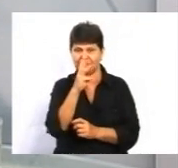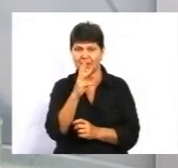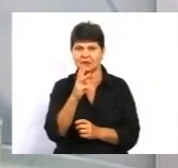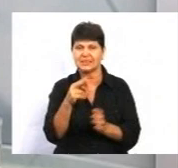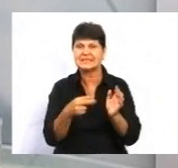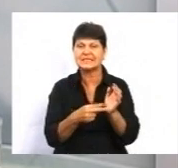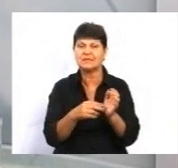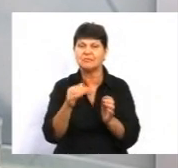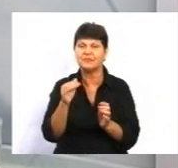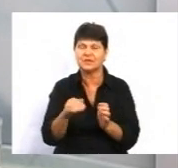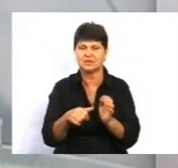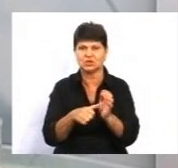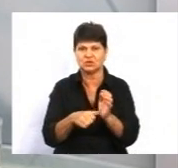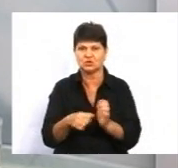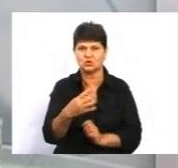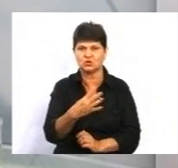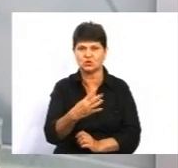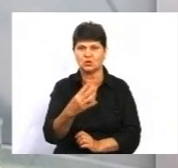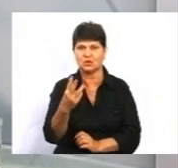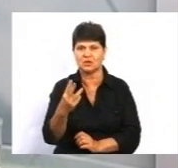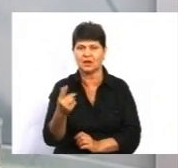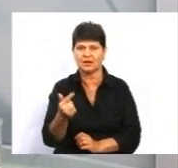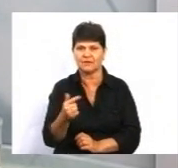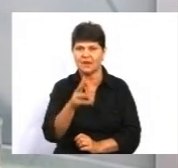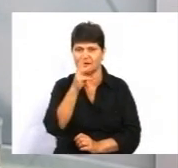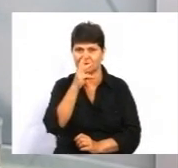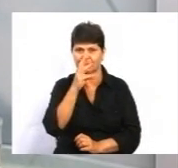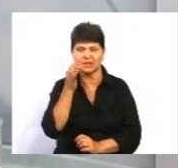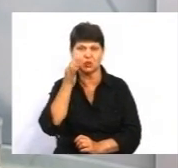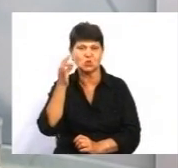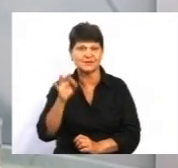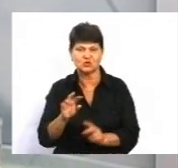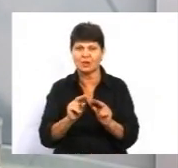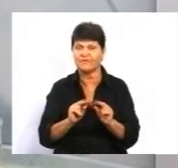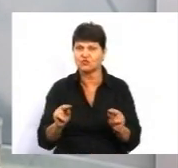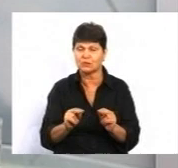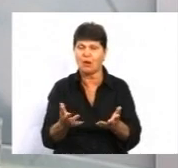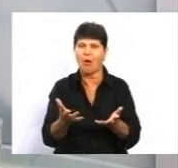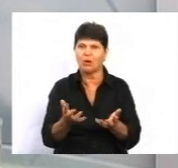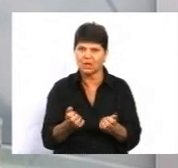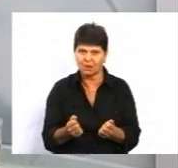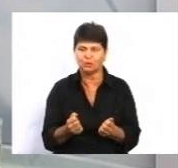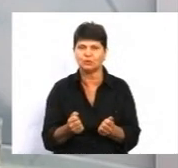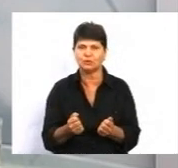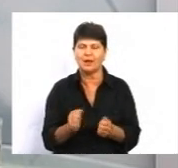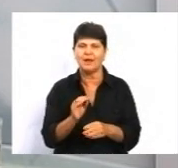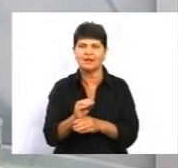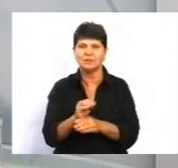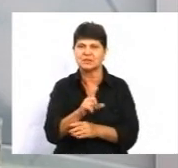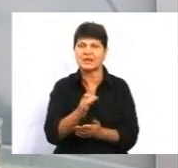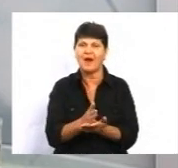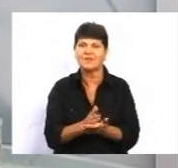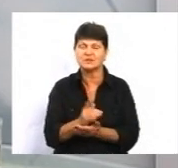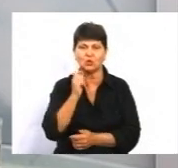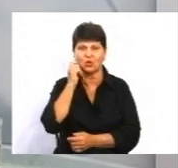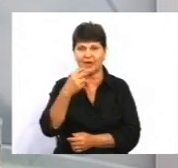643 гривні. Заробітна плата досвідчених вчителів, які отримують надбавку за вислугу років 30